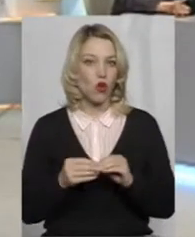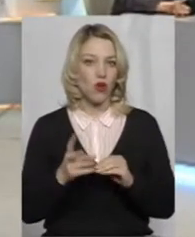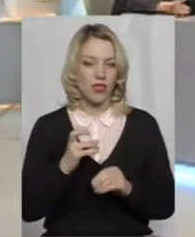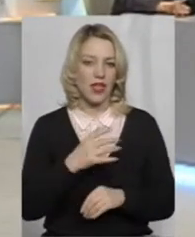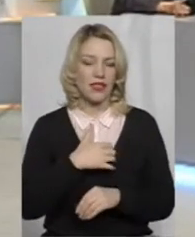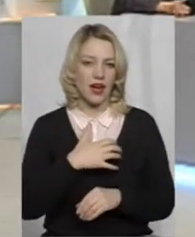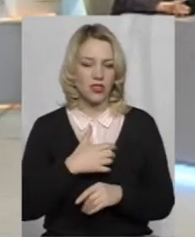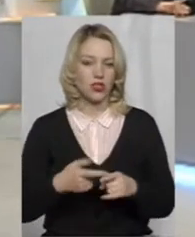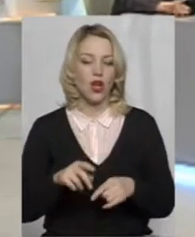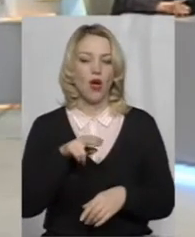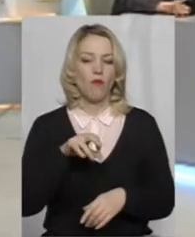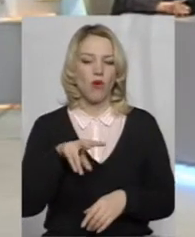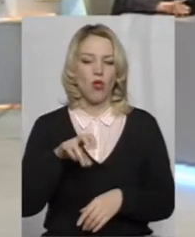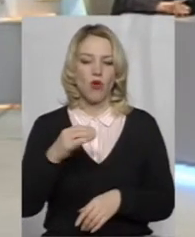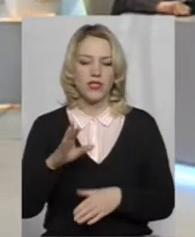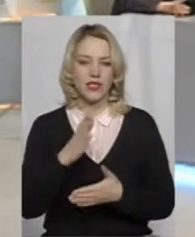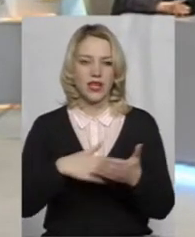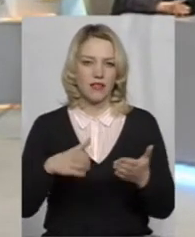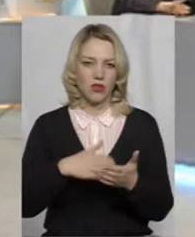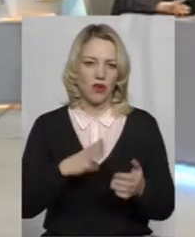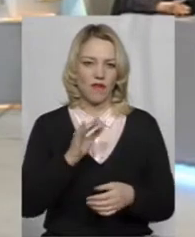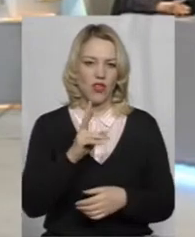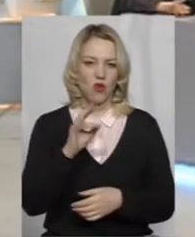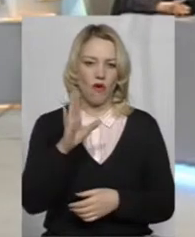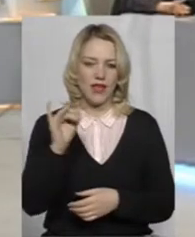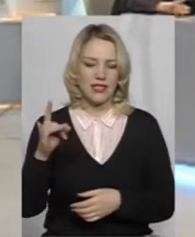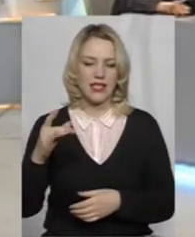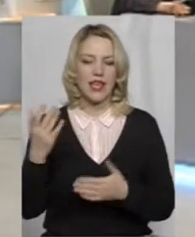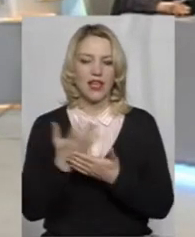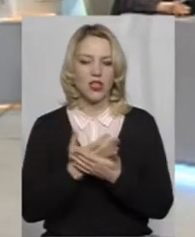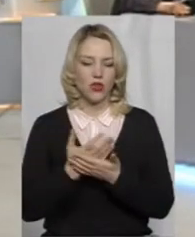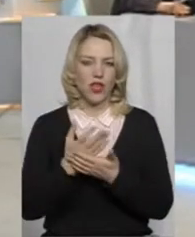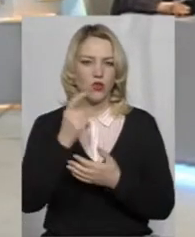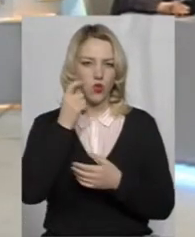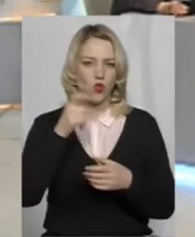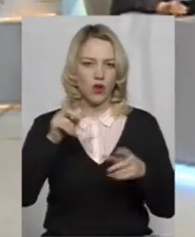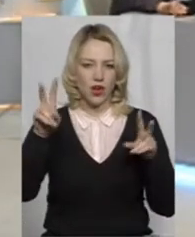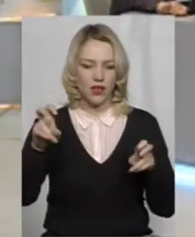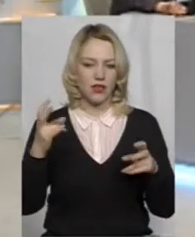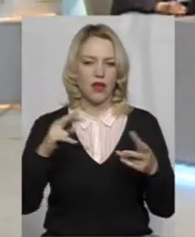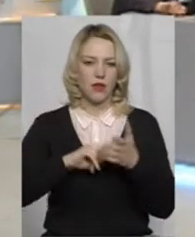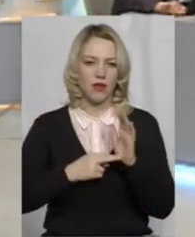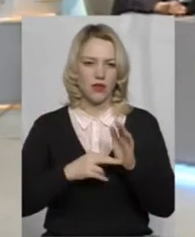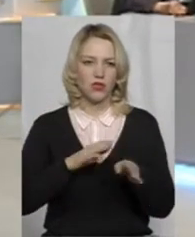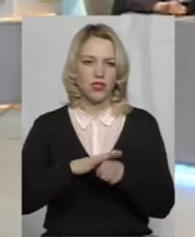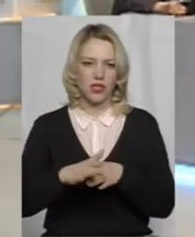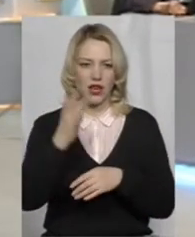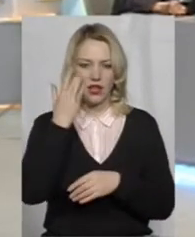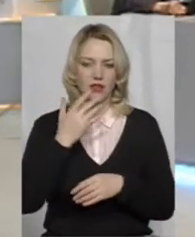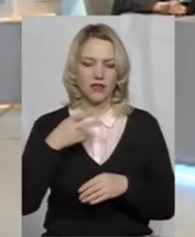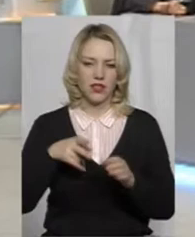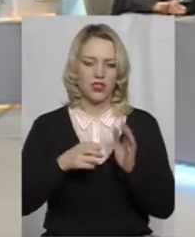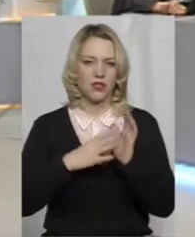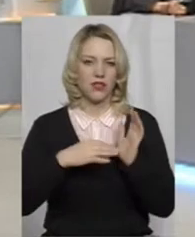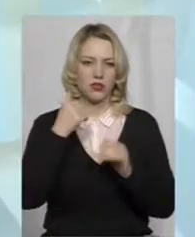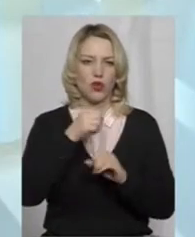Полонський – ліквідований. Віньковецький – кінотеатр «Україна» планується здійснити літом 2019 року. Т